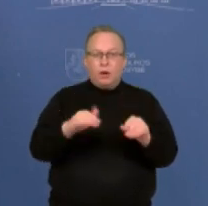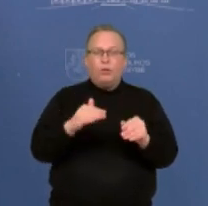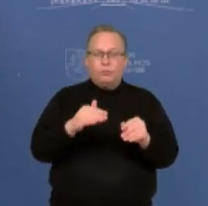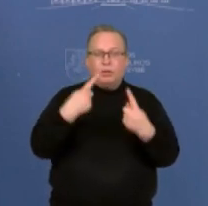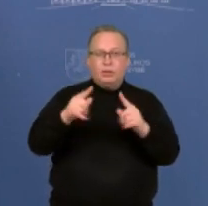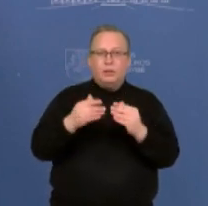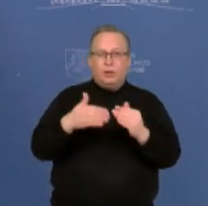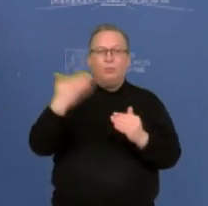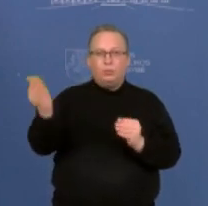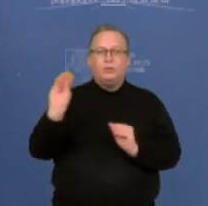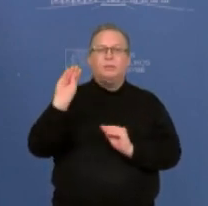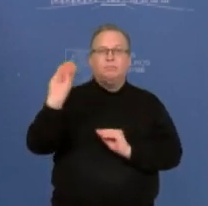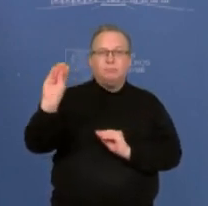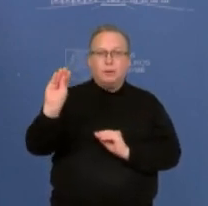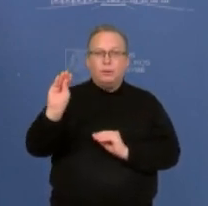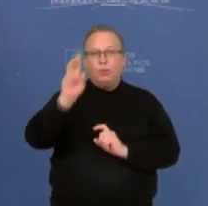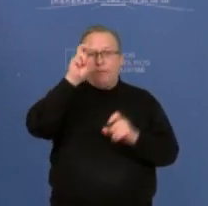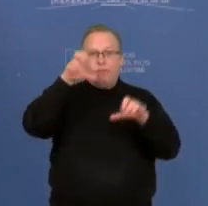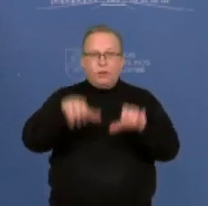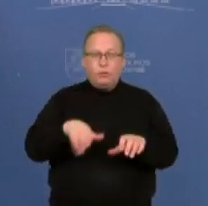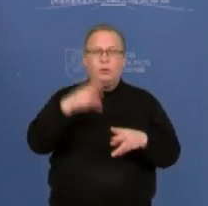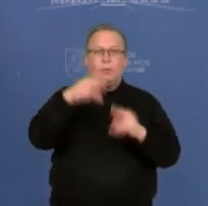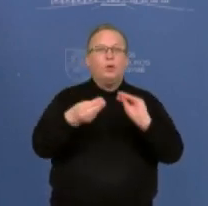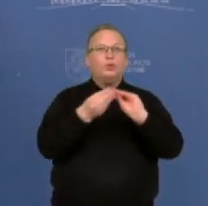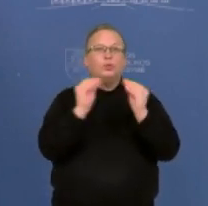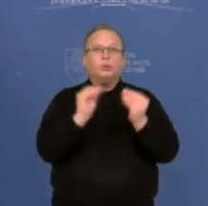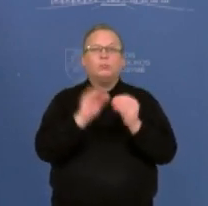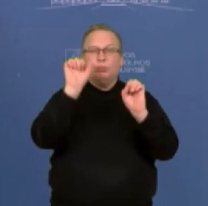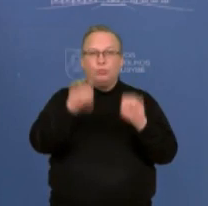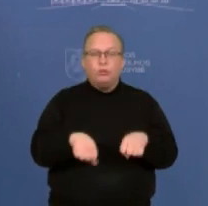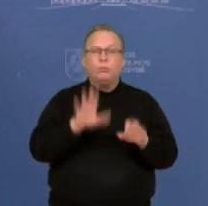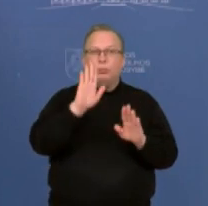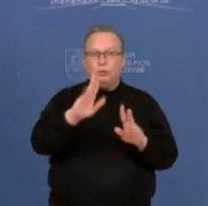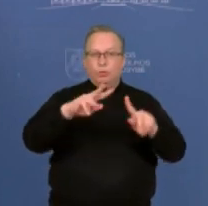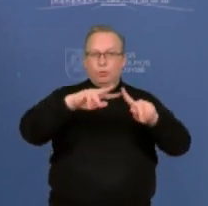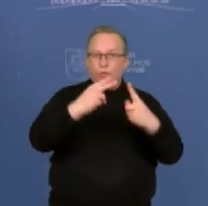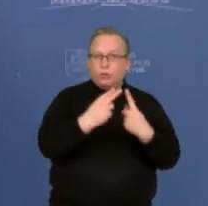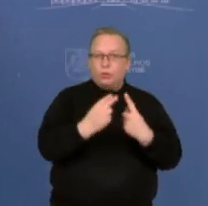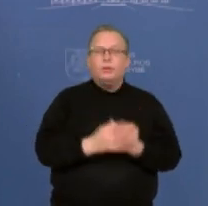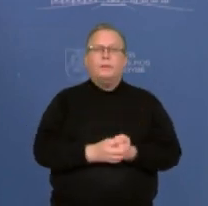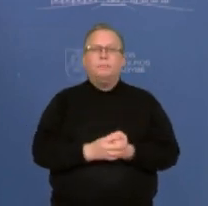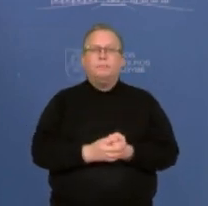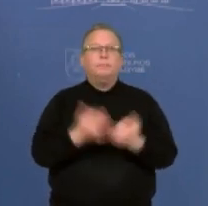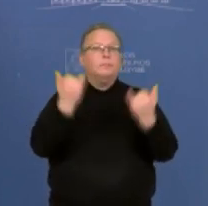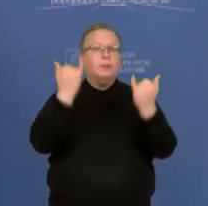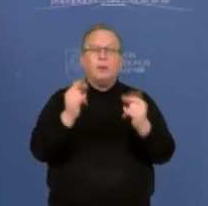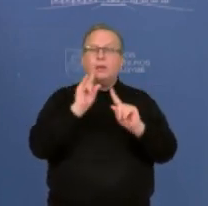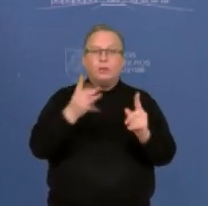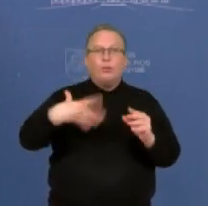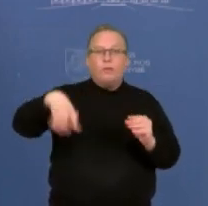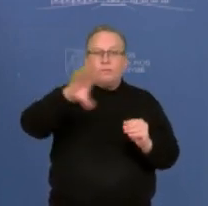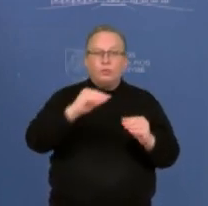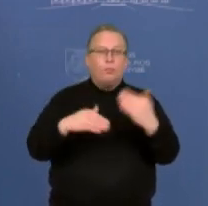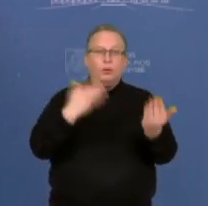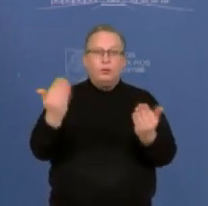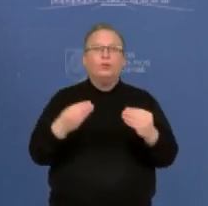priklausomai nuo vyriausybės sprendimų sutartis gali būti nutraukta. Tai šitoje vietoje, na, norime visoms pusėms